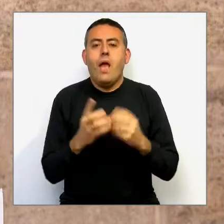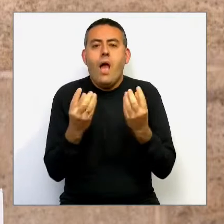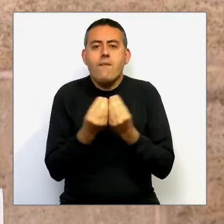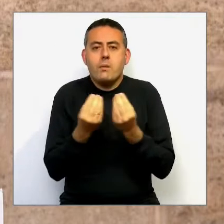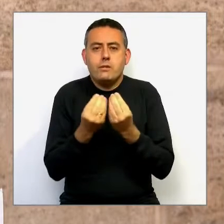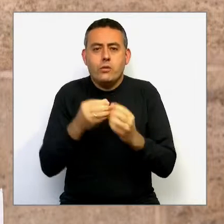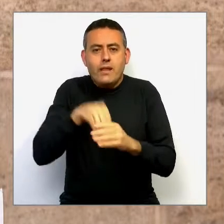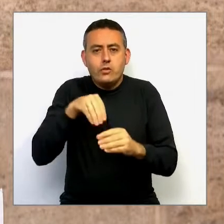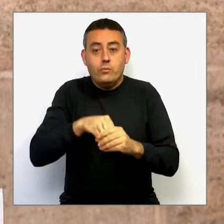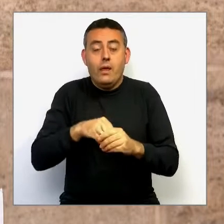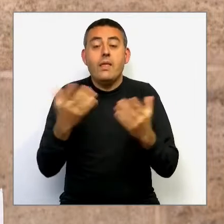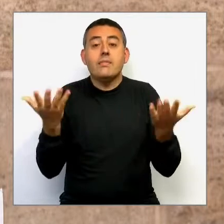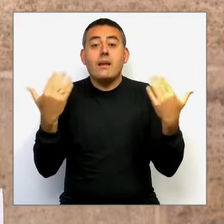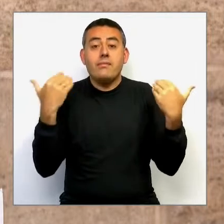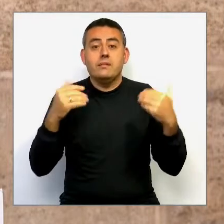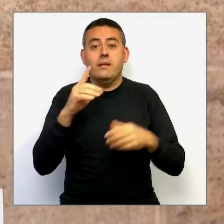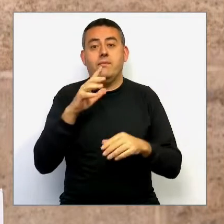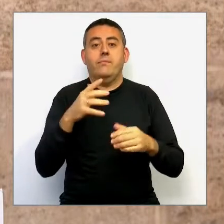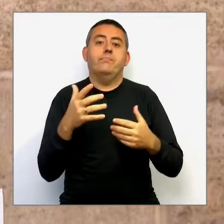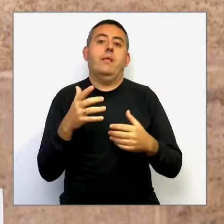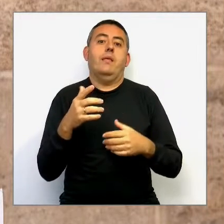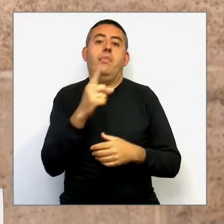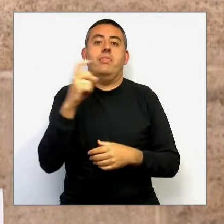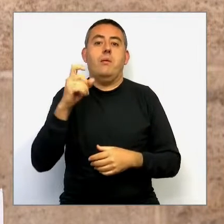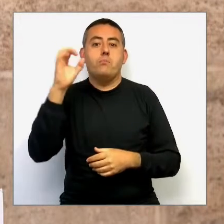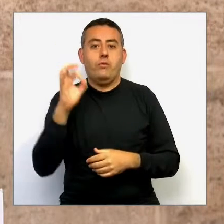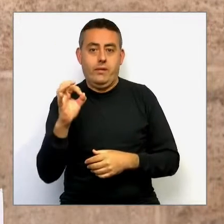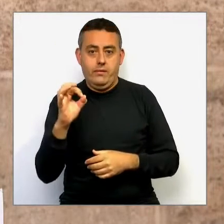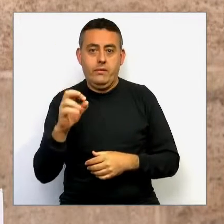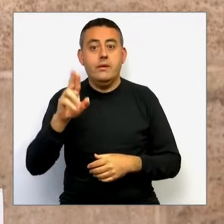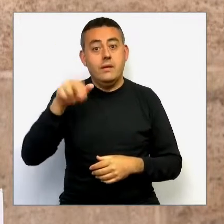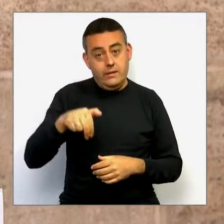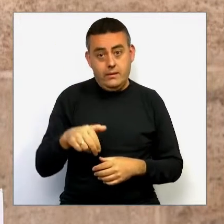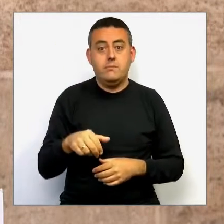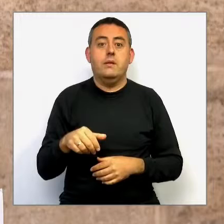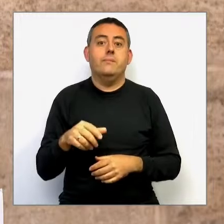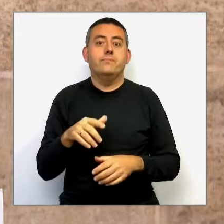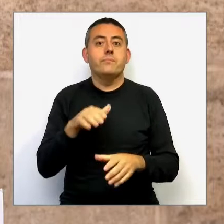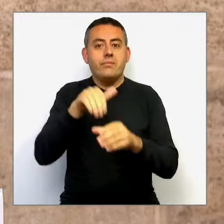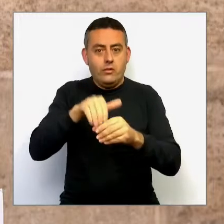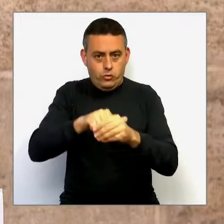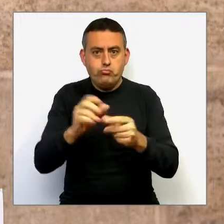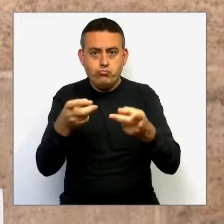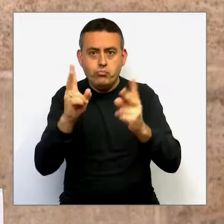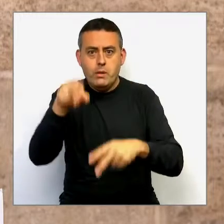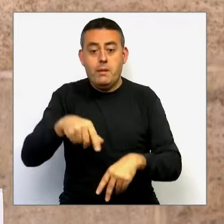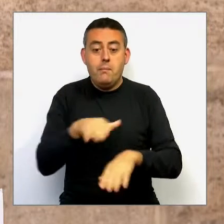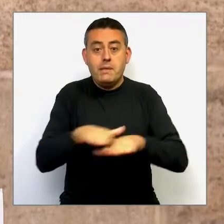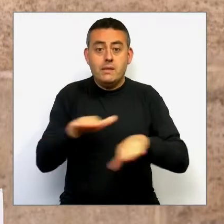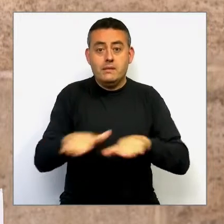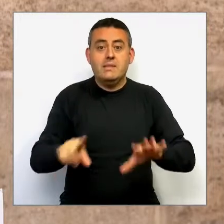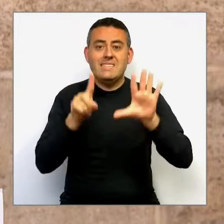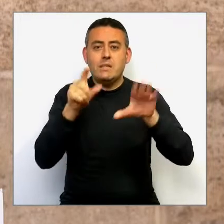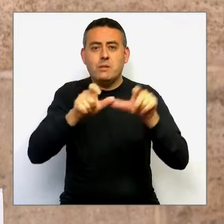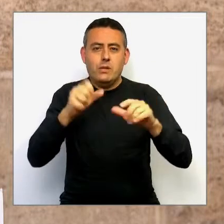% de les terrasses i un terç en l'interior dels locals i les taules de 6 persones com a màxim. Segona, s'amplia l